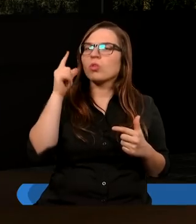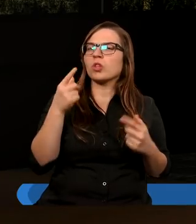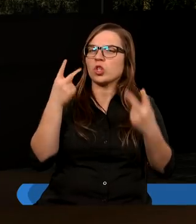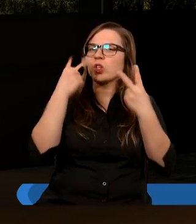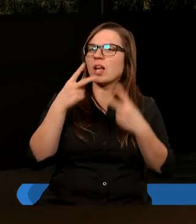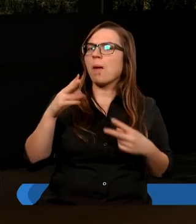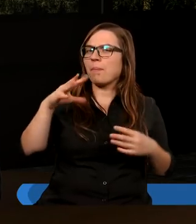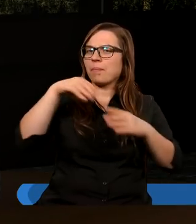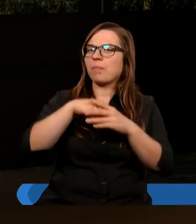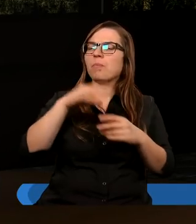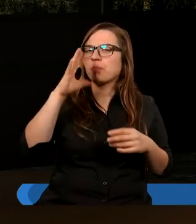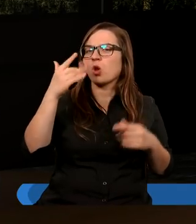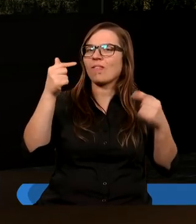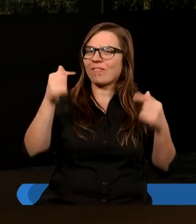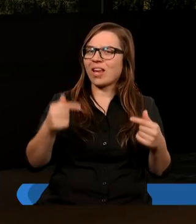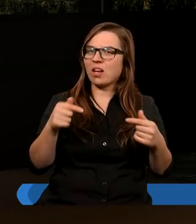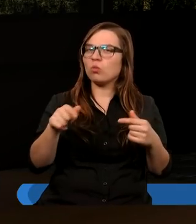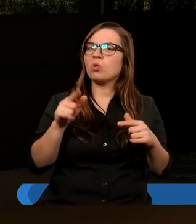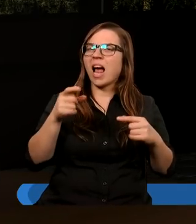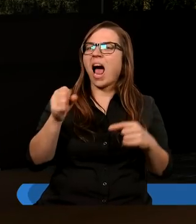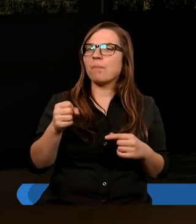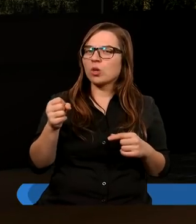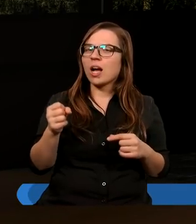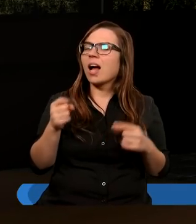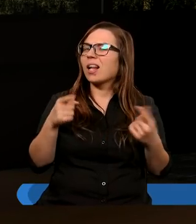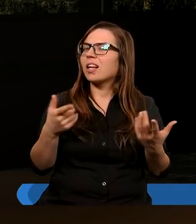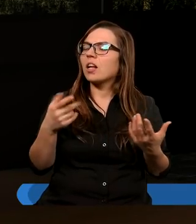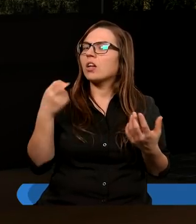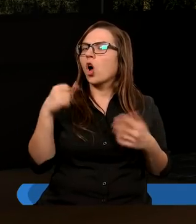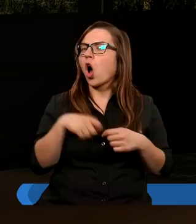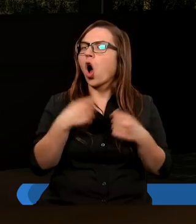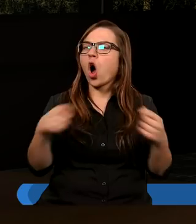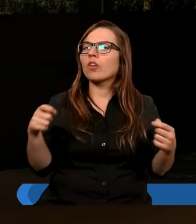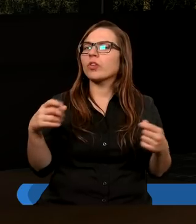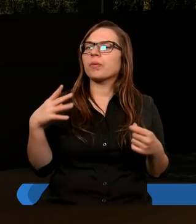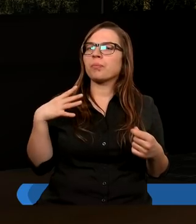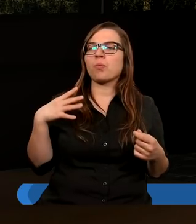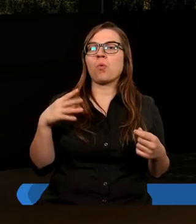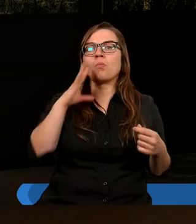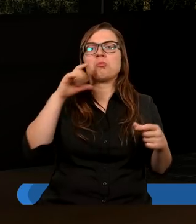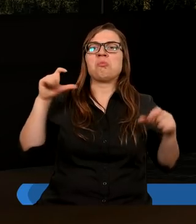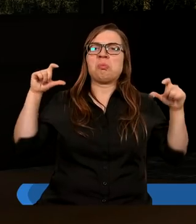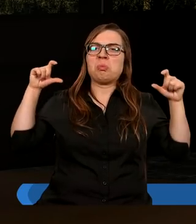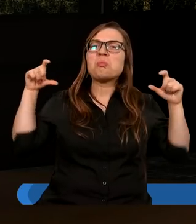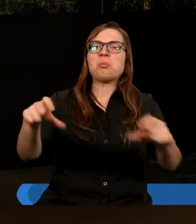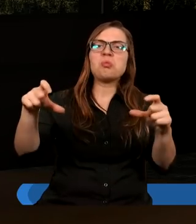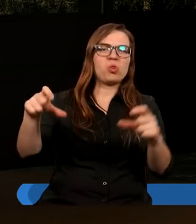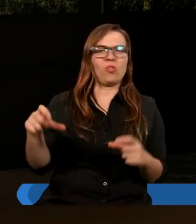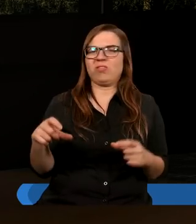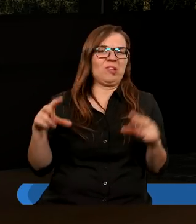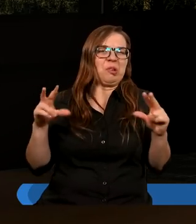wersie. Tak. Czyli takie rozwiązanie, to nie było narzucone, wymuszone.